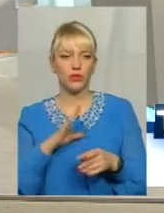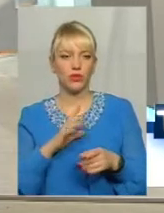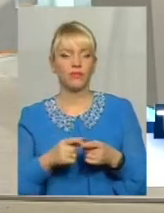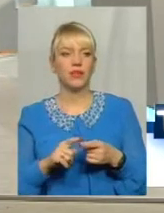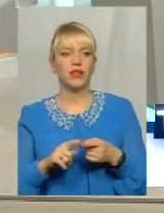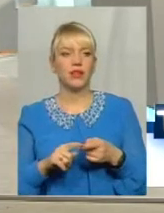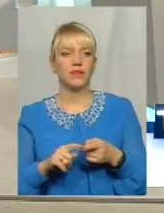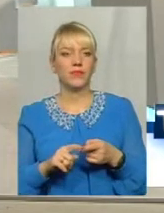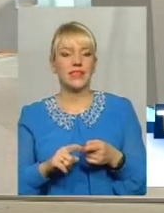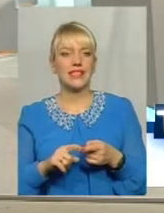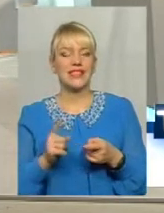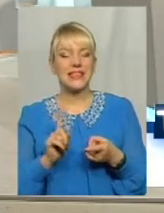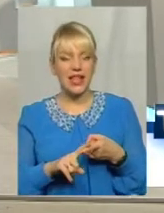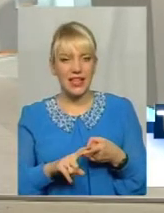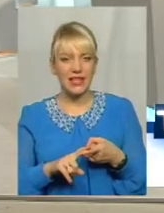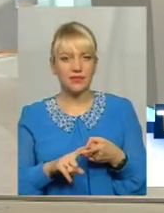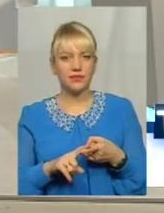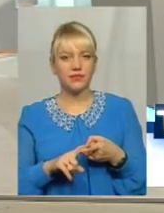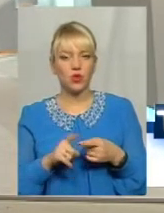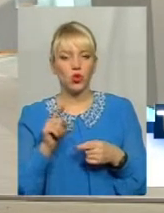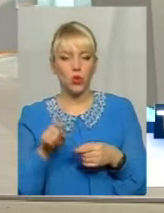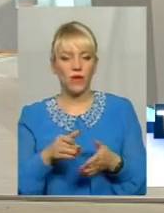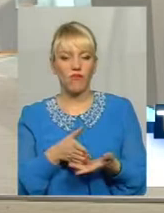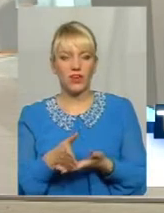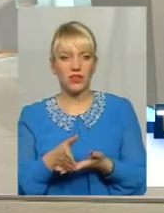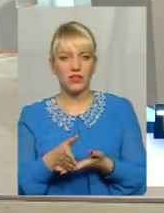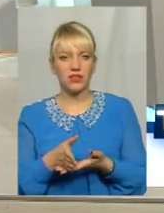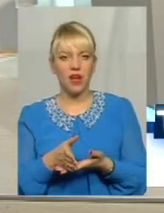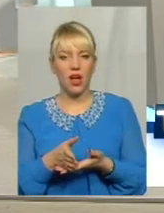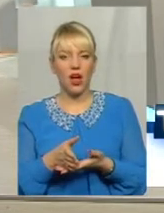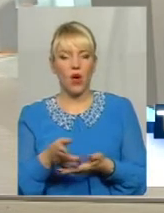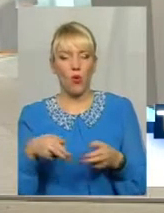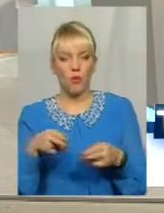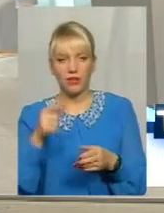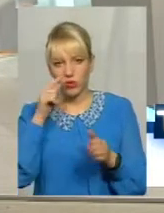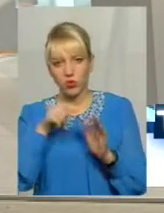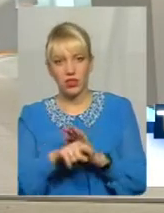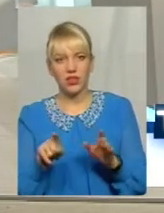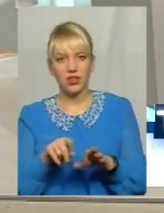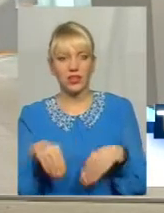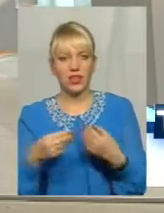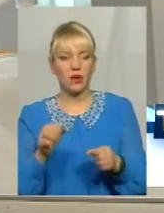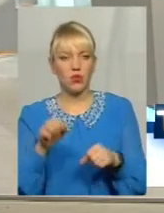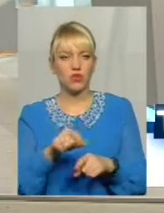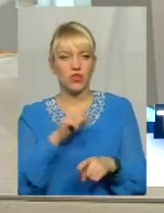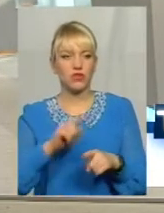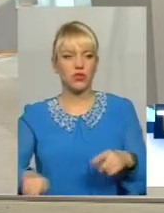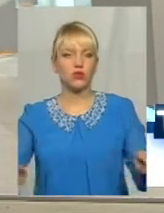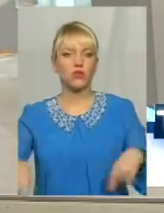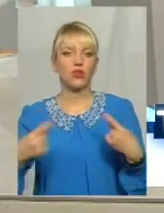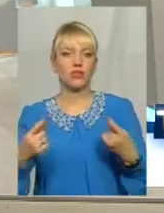Це той вид оперативного втручання Який дає можливість швидко відновити